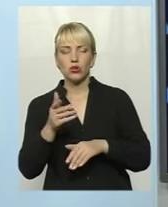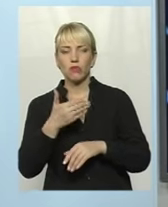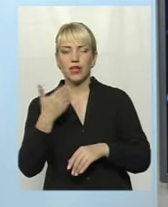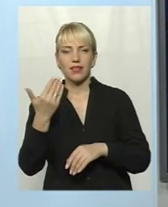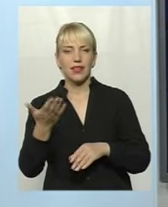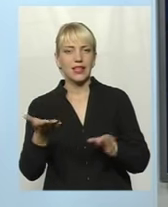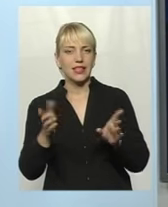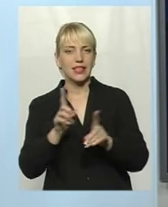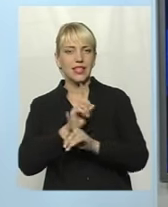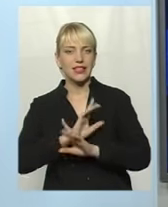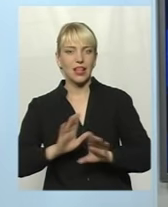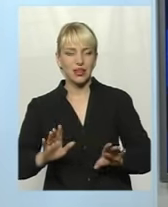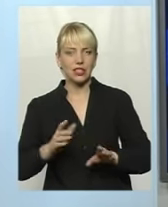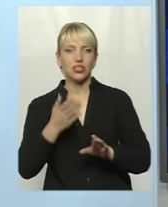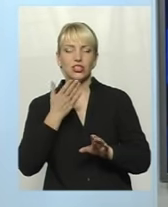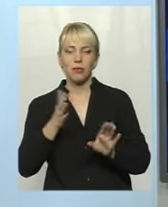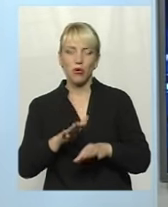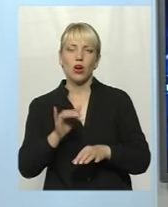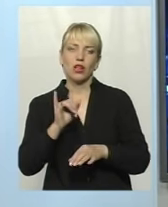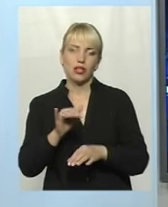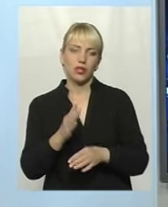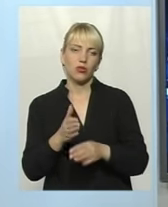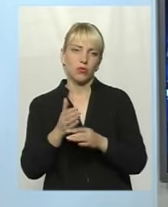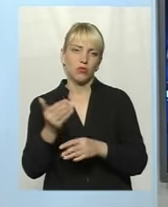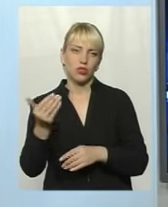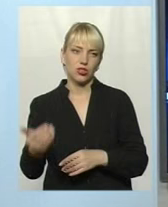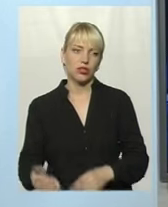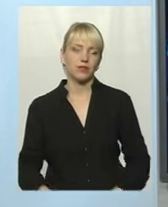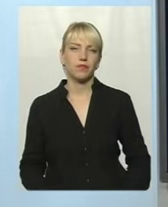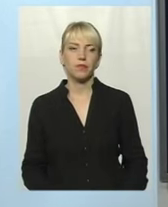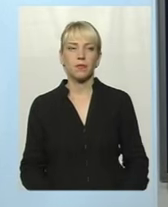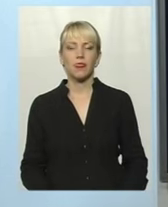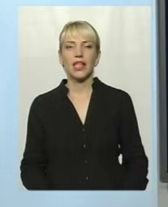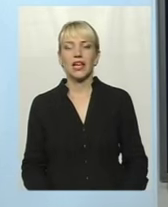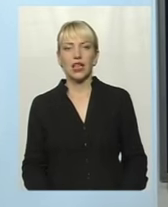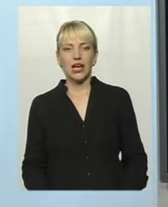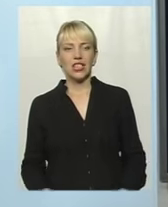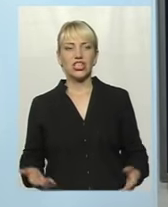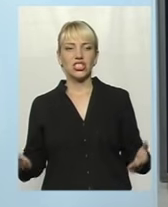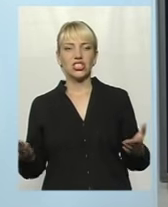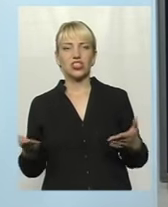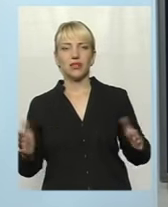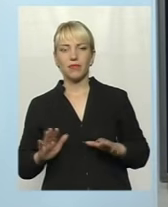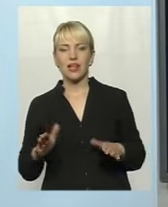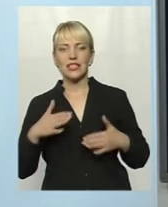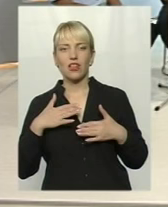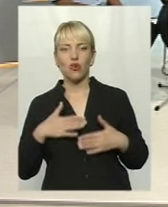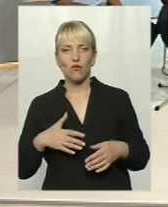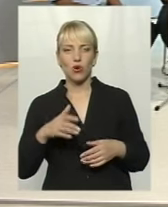виконувати цю обіцю. Дякую за роз'язнення. Олеже Марковичу, то все-таки, чим незадоволені мешканці села?